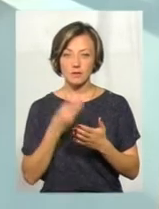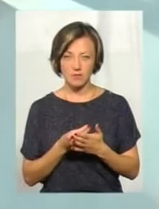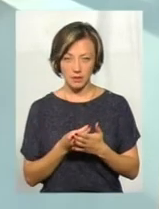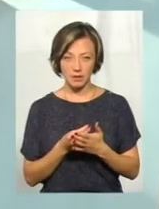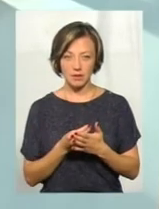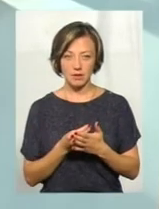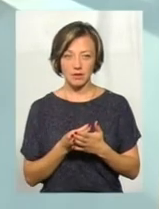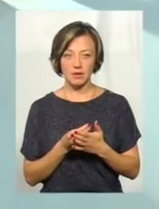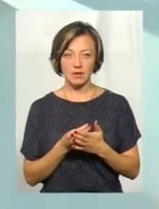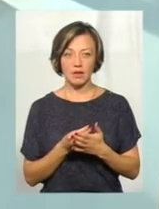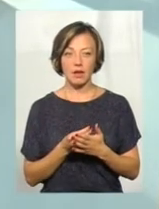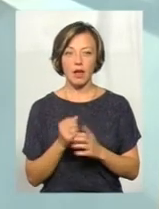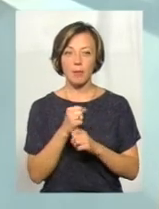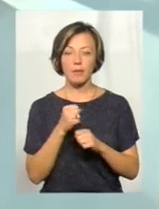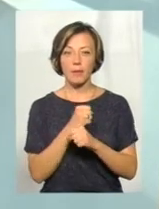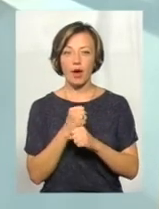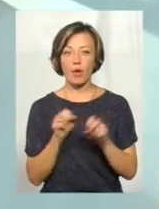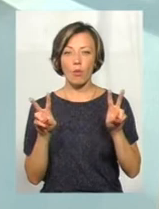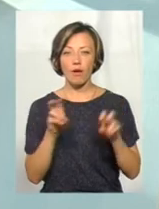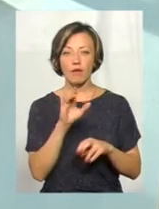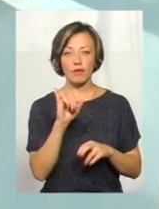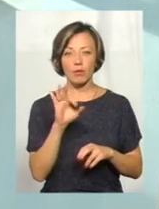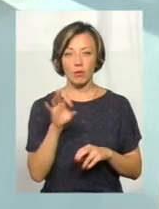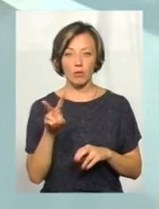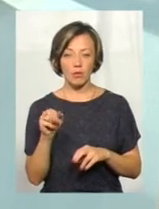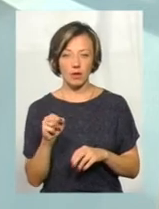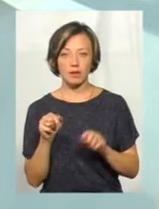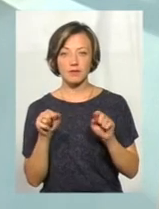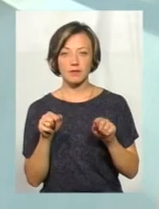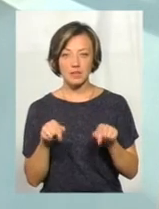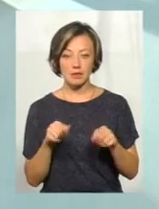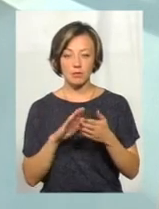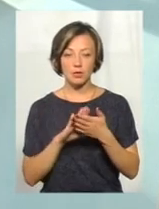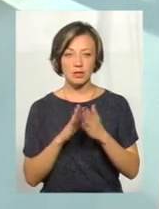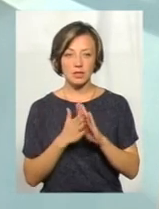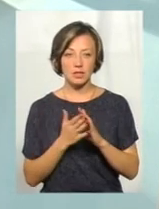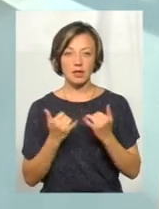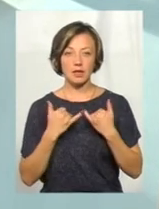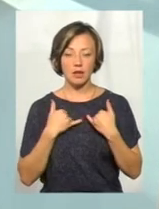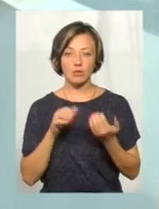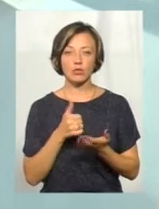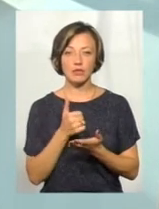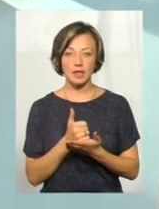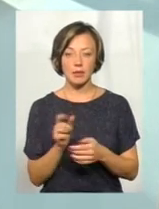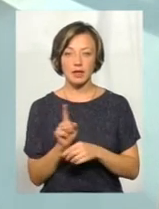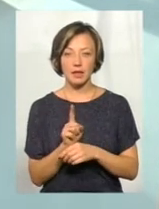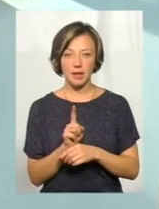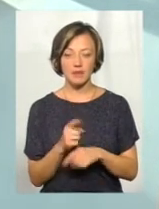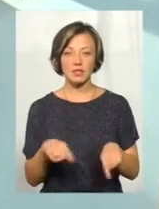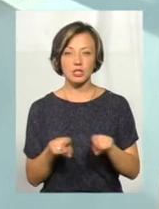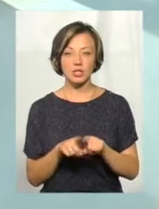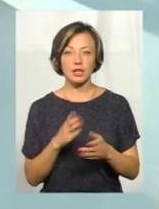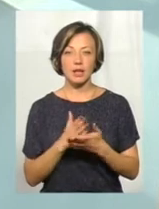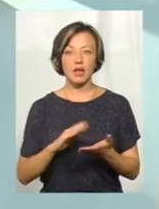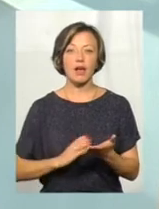про аптеку Віола. Тут в цій позиції для нас основним критерієм все ж таки